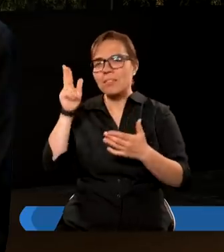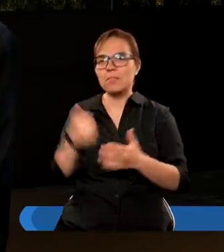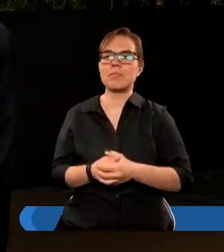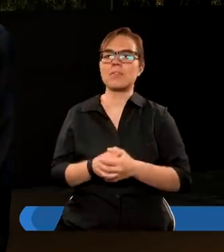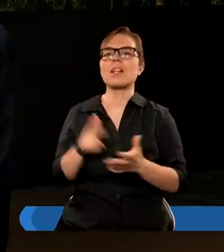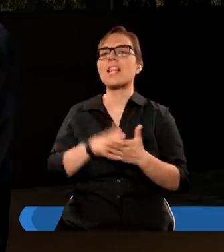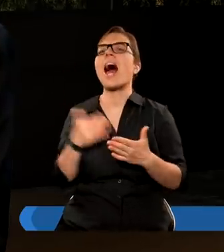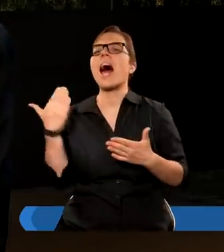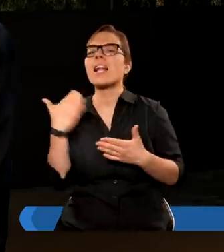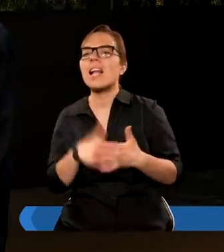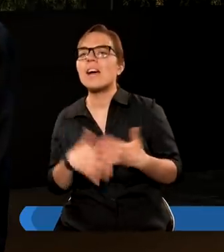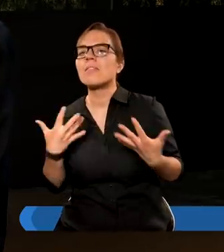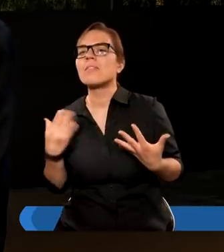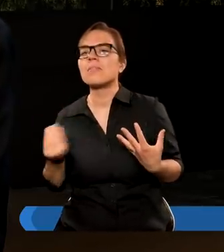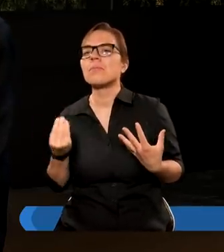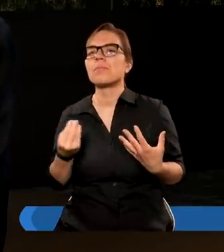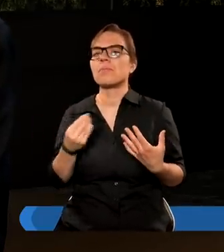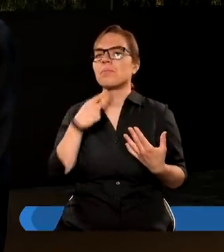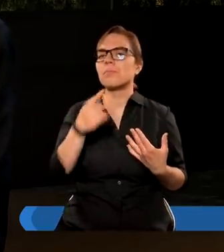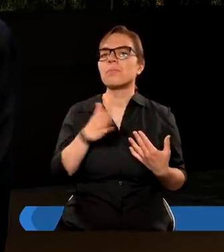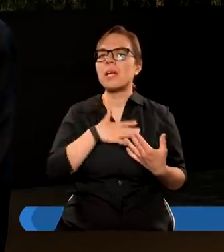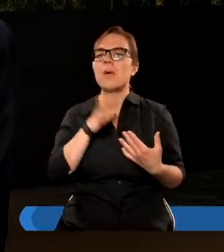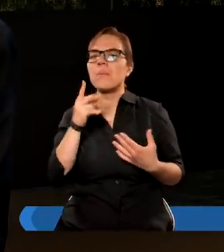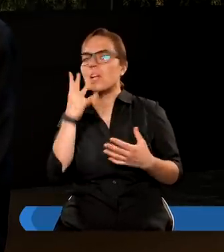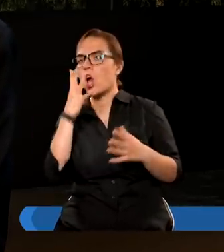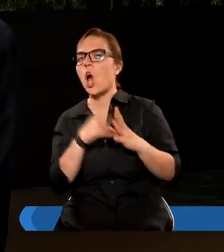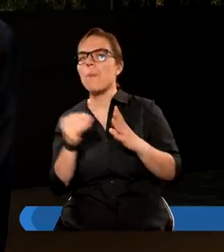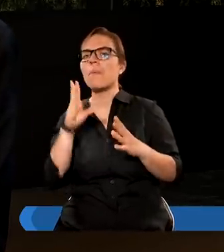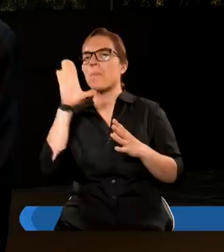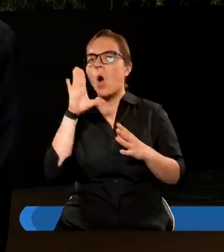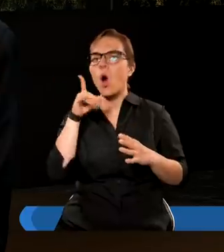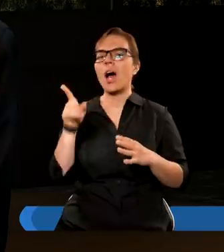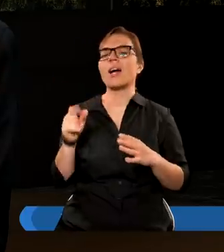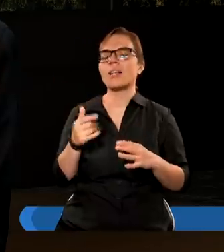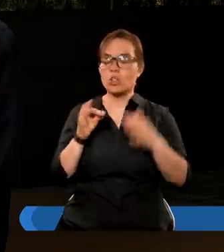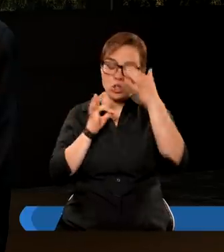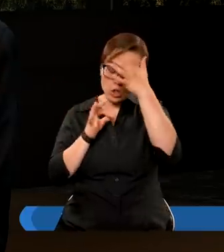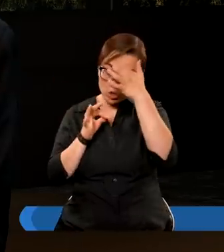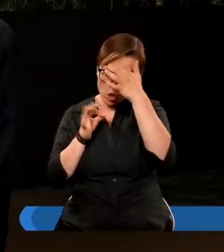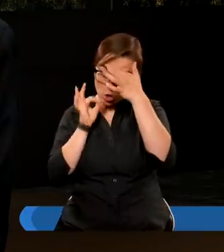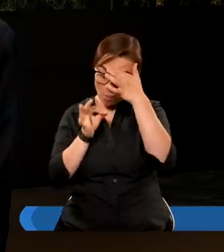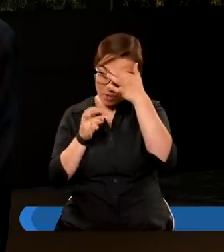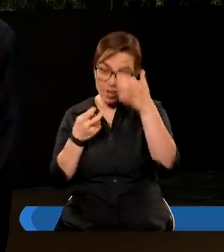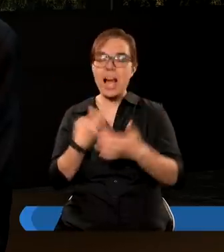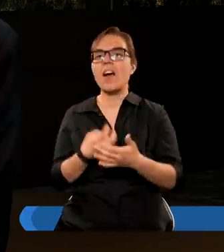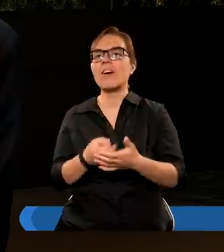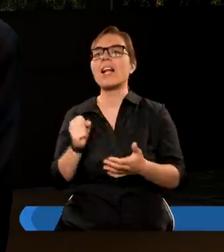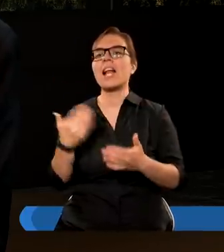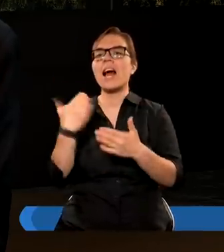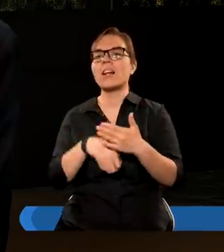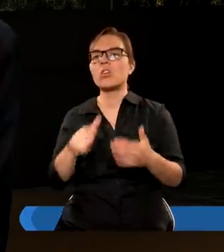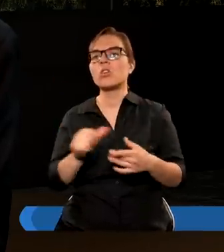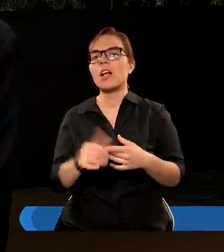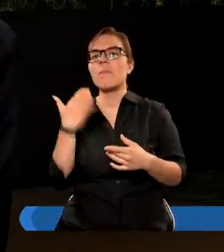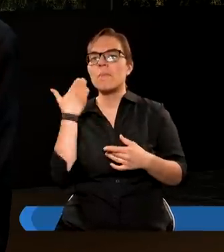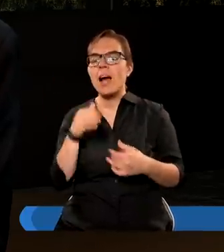Tak na zakończenie mieliśmy piękny obraz Pana Boga z Jego miłością i z dobrą Ewangelią, a tu na zakończenie jest